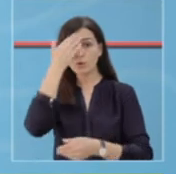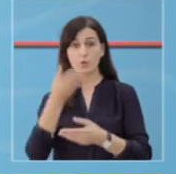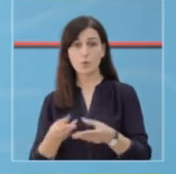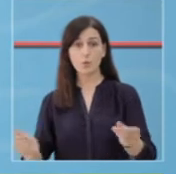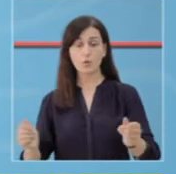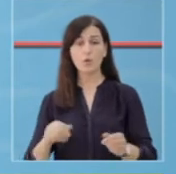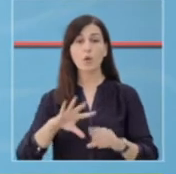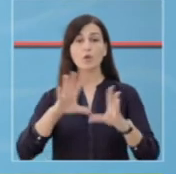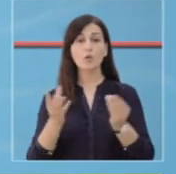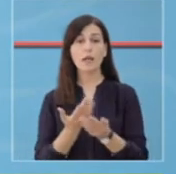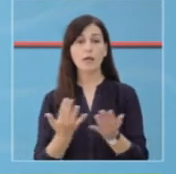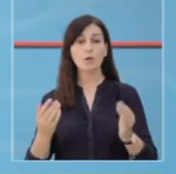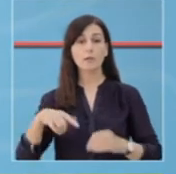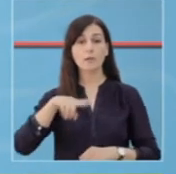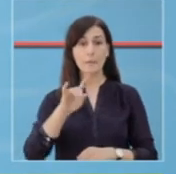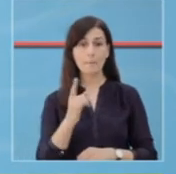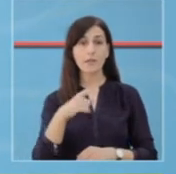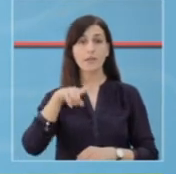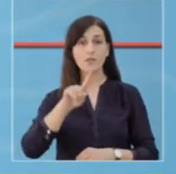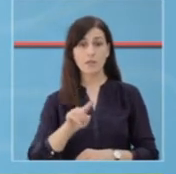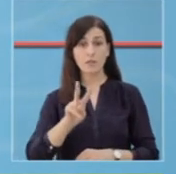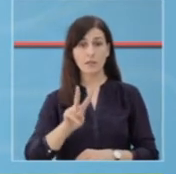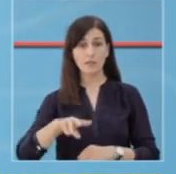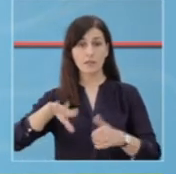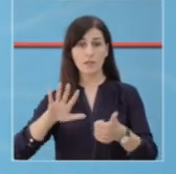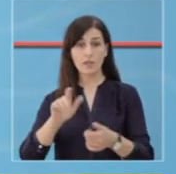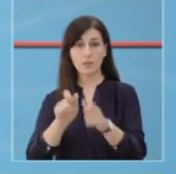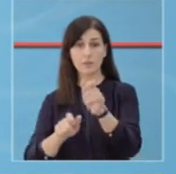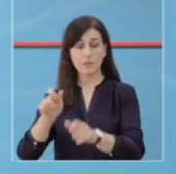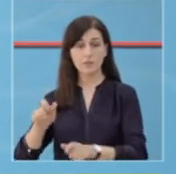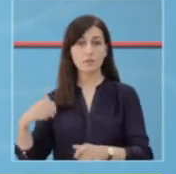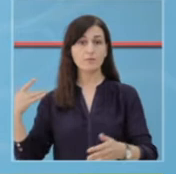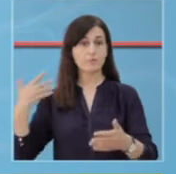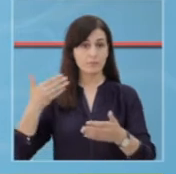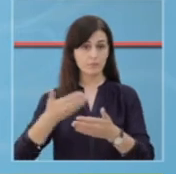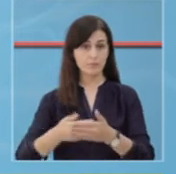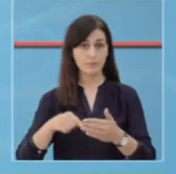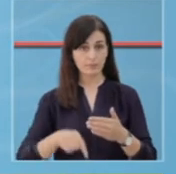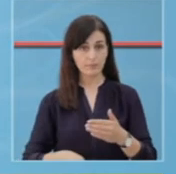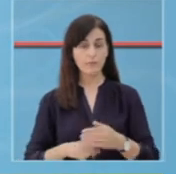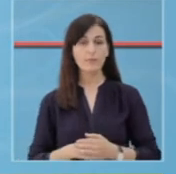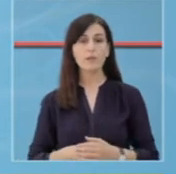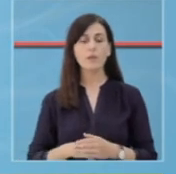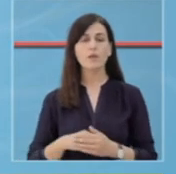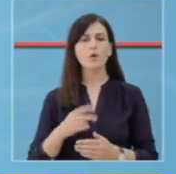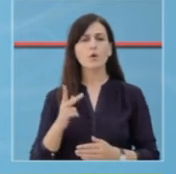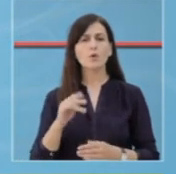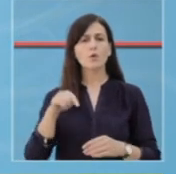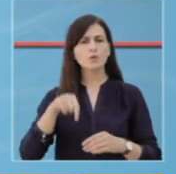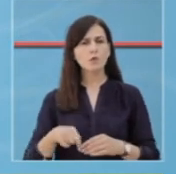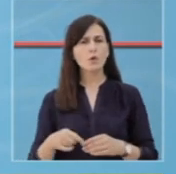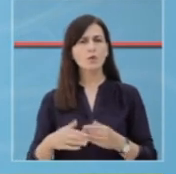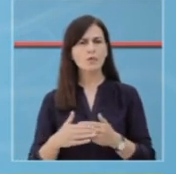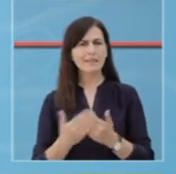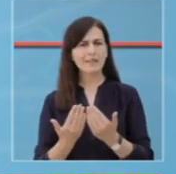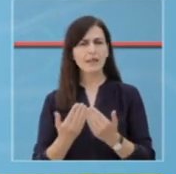duke e quar në 1.126 nëmrin e të shëruarve që nga fillimi epidemis. Shpërndarja gjografike